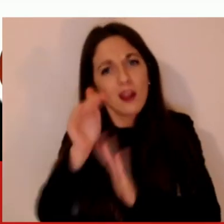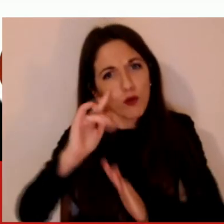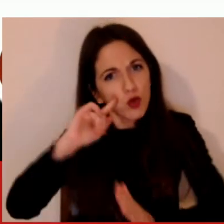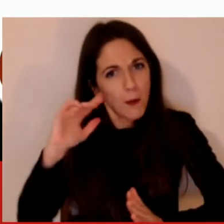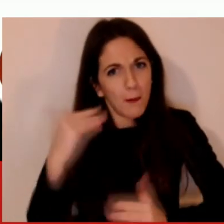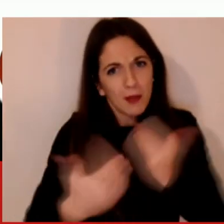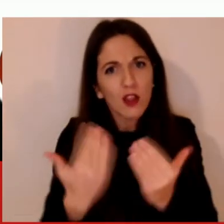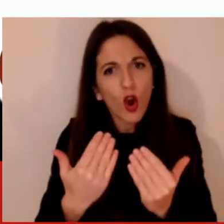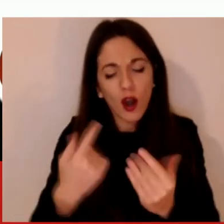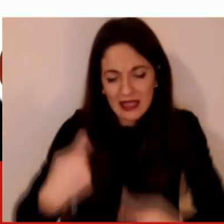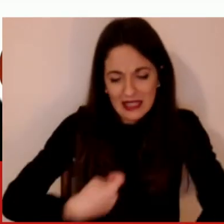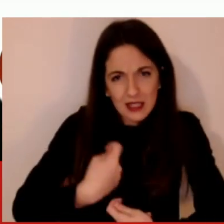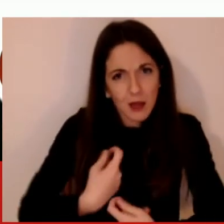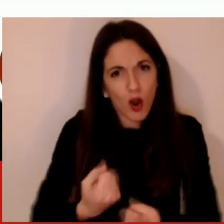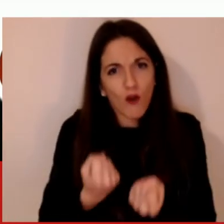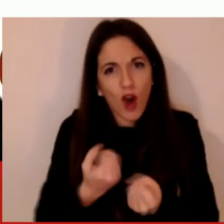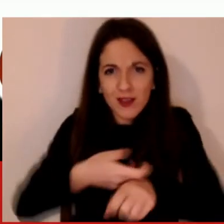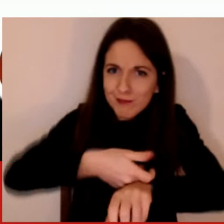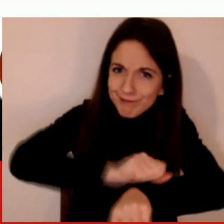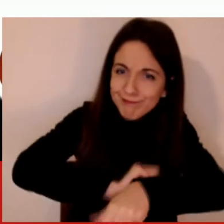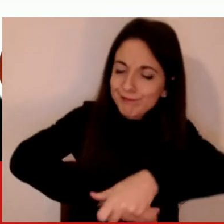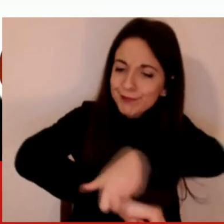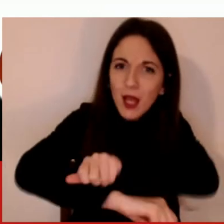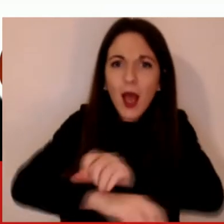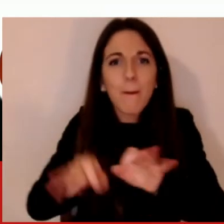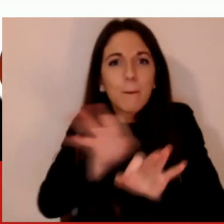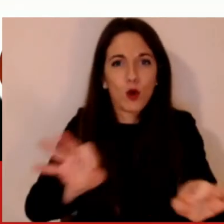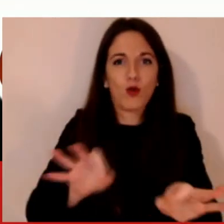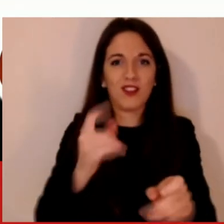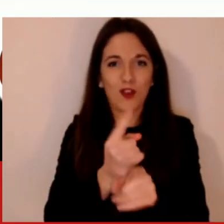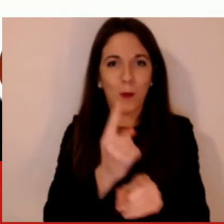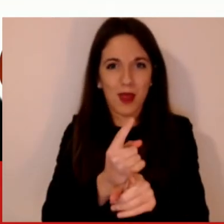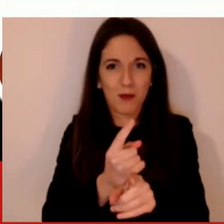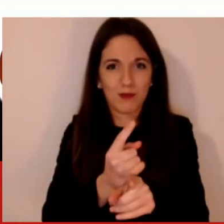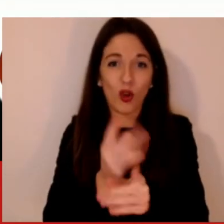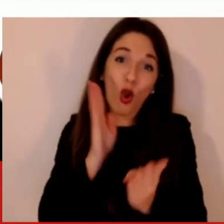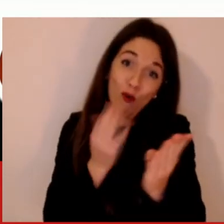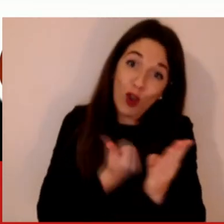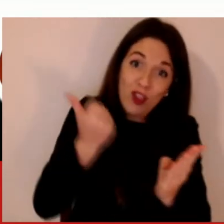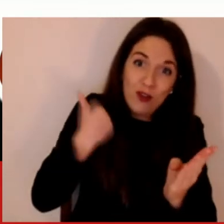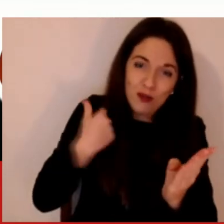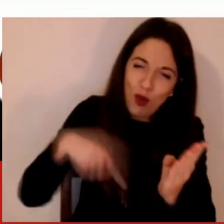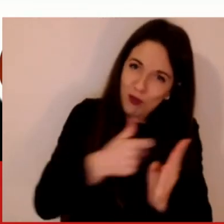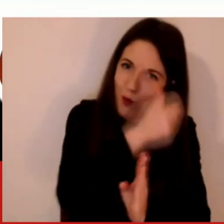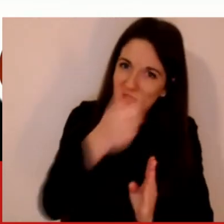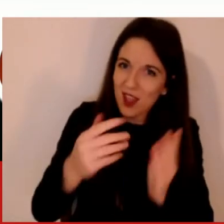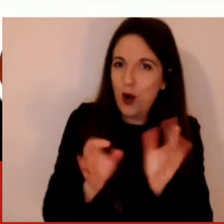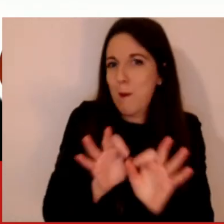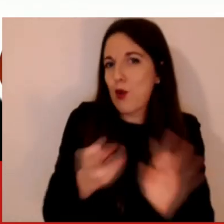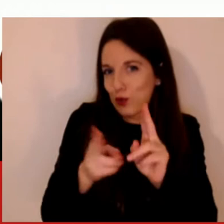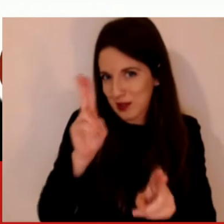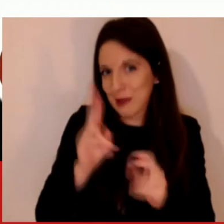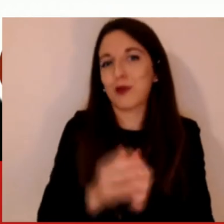nuovo mondo. Ecco, quindi direi che queste occasioni sono occasioni molto